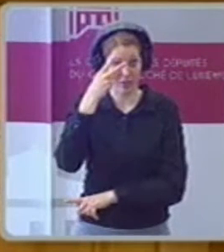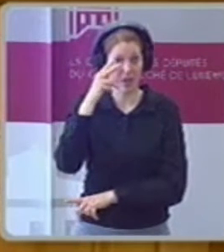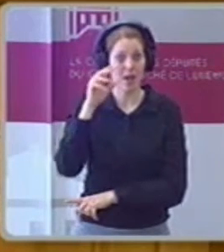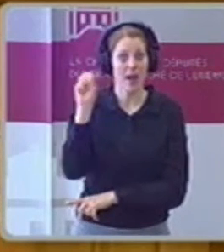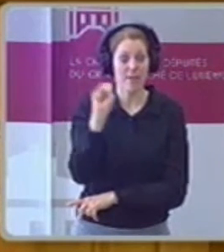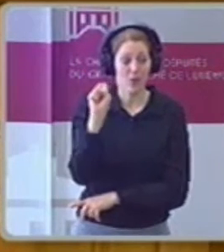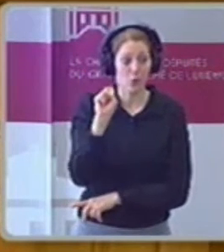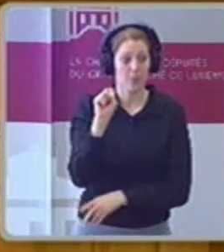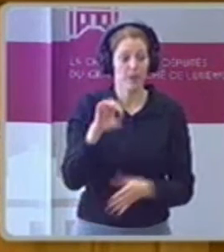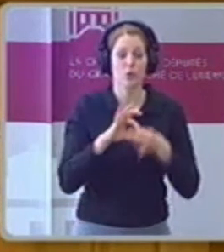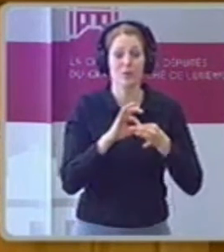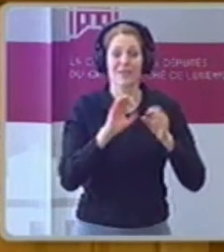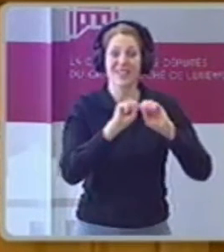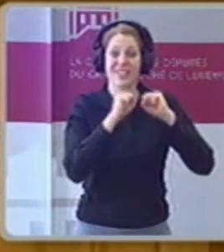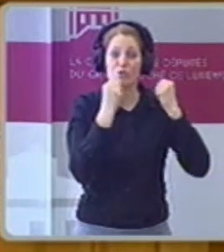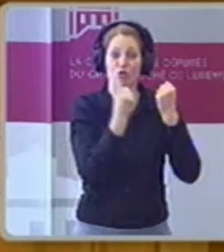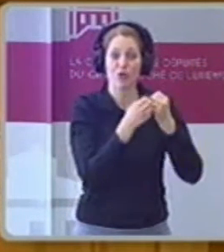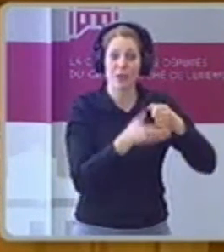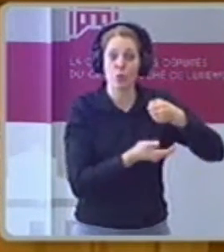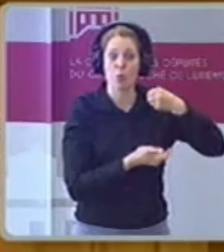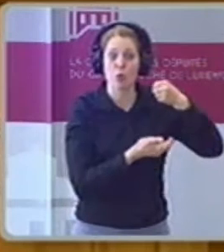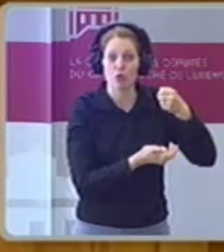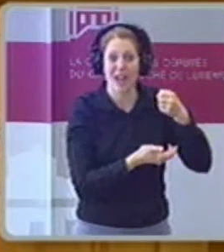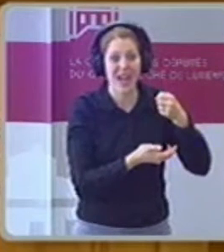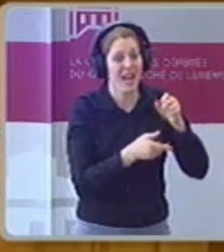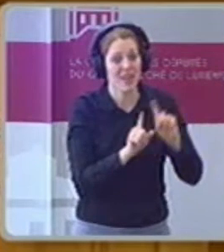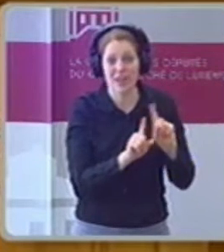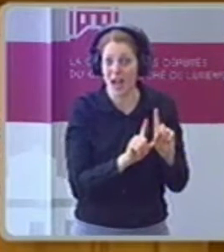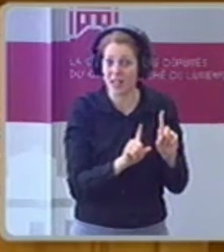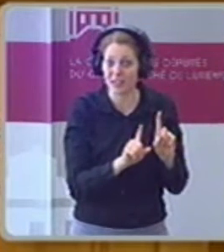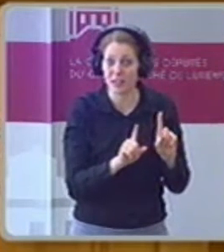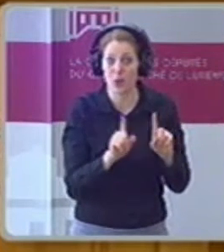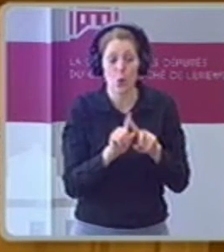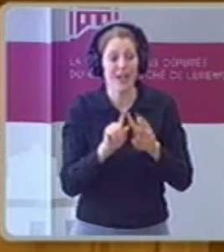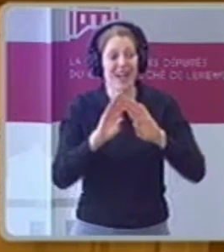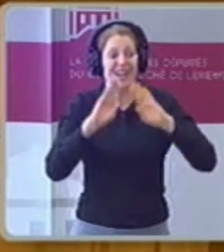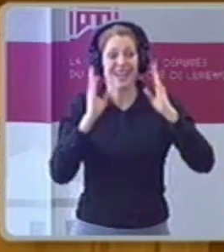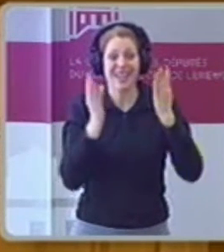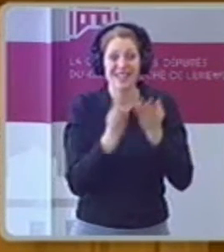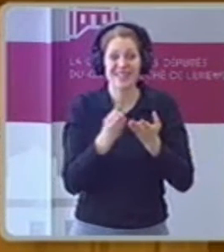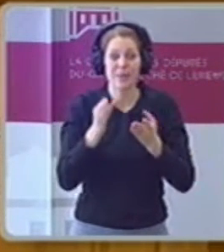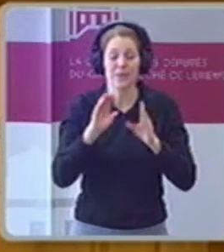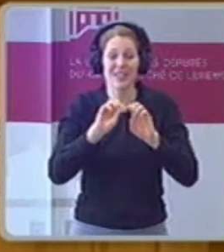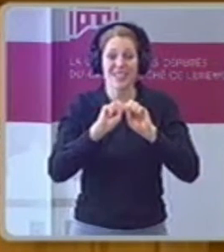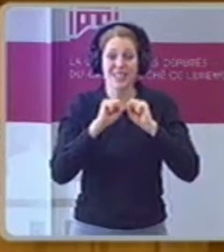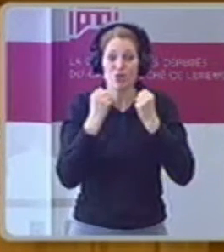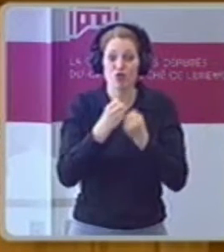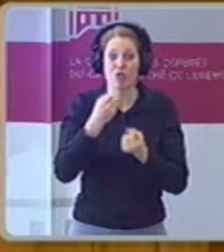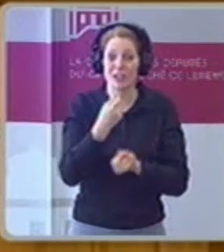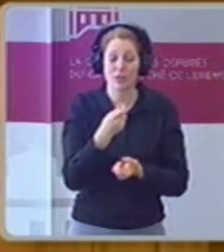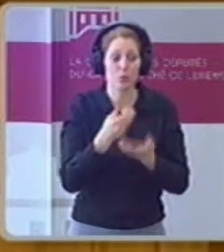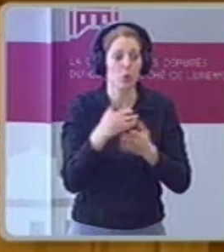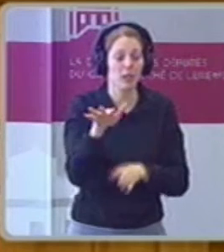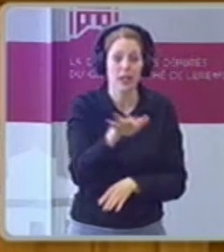gesamte Staatsfinanzen mit der Sicherheit und der Sozialdemokratie an die Gemeinden zusammenzummen. Das Staatsbudget und sich